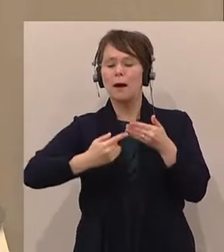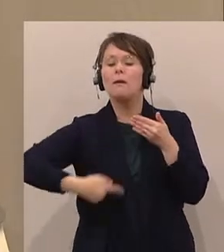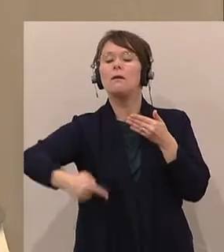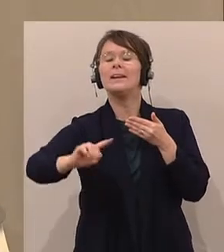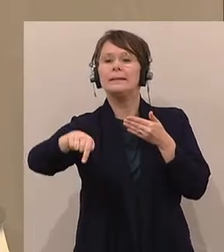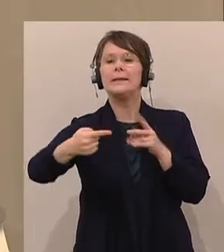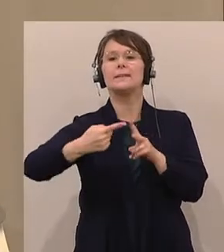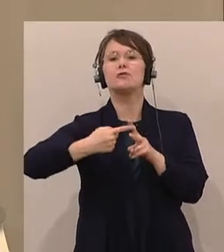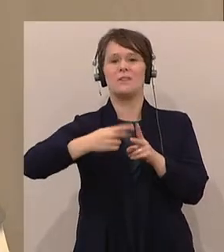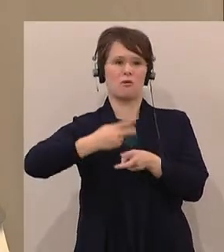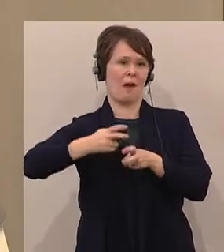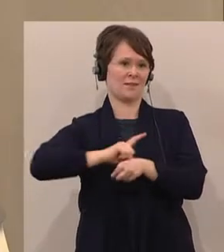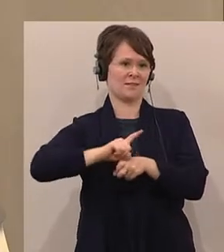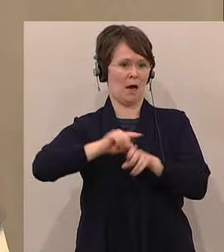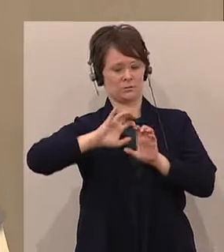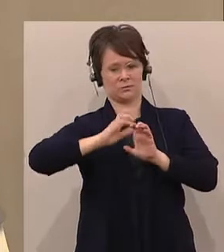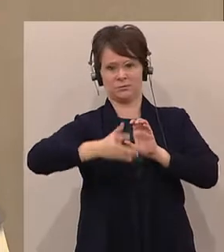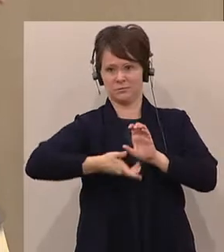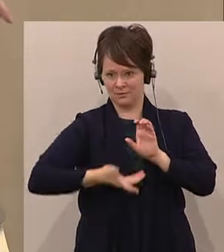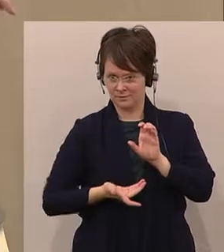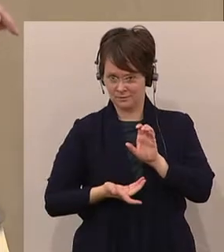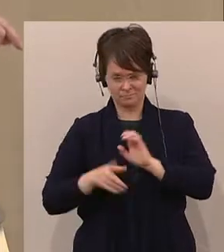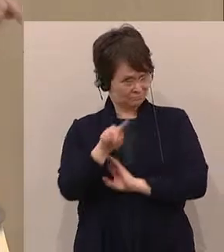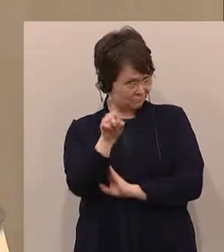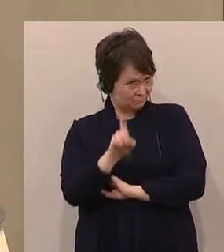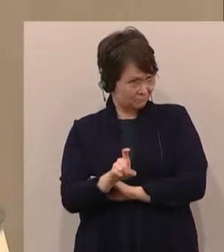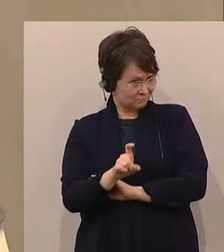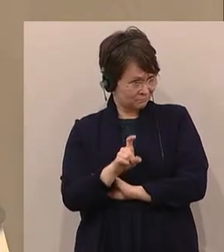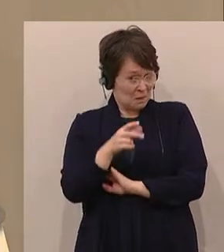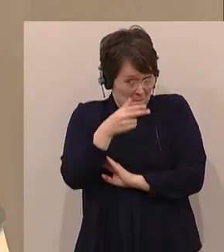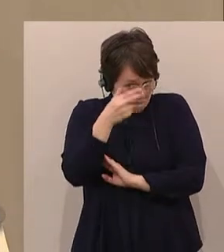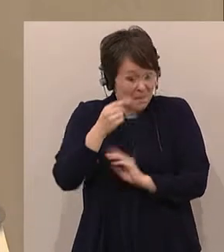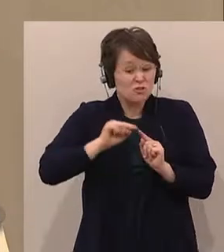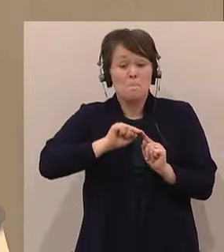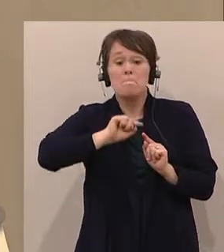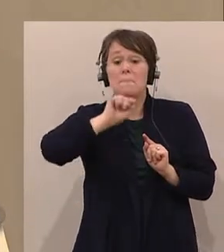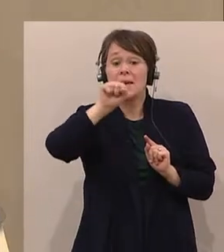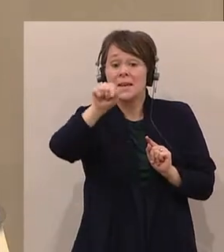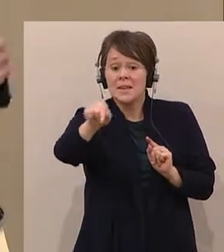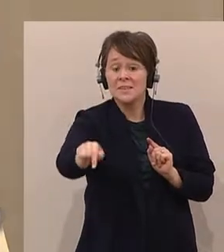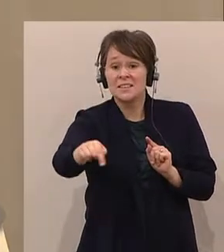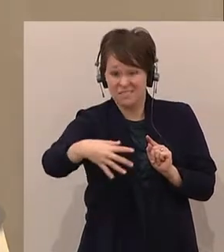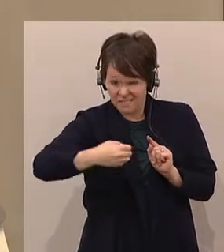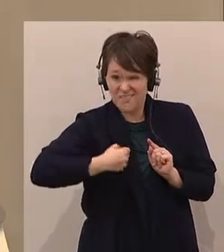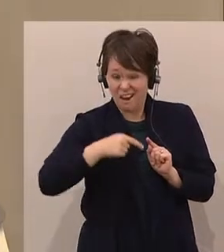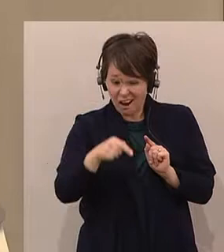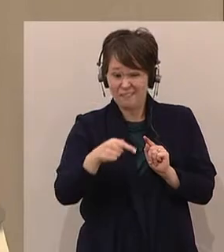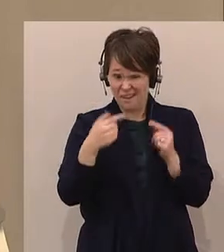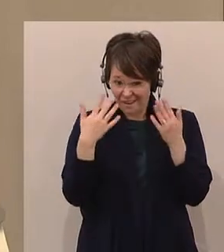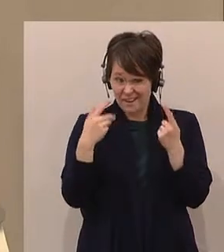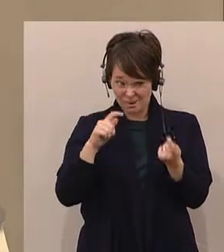Quintessenz. Ist der Mensch so lange in der Lage, das Klima dahingehend zu verändern, dass diese